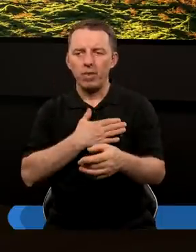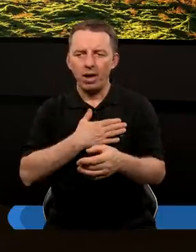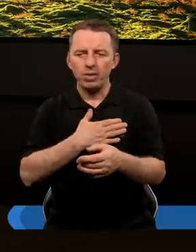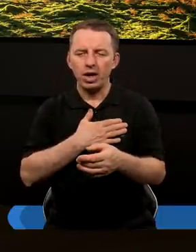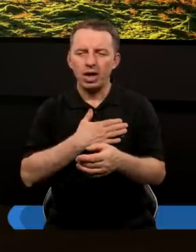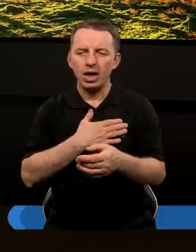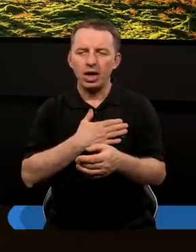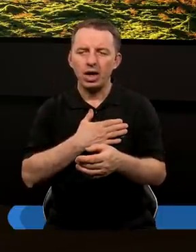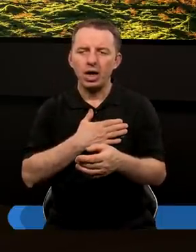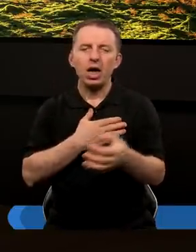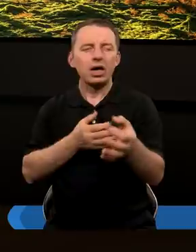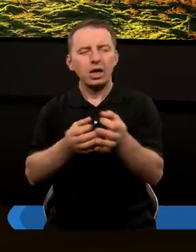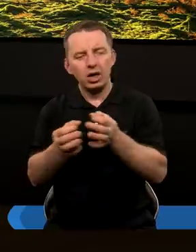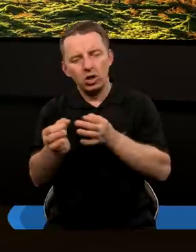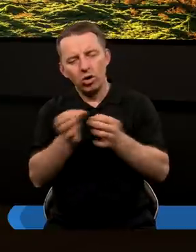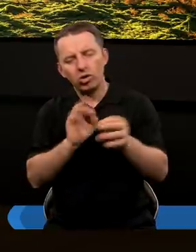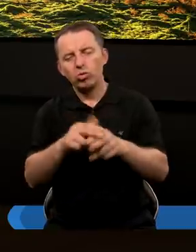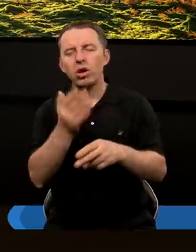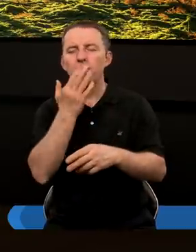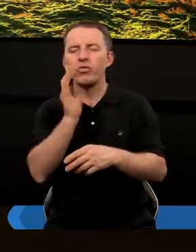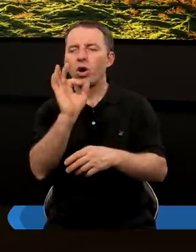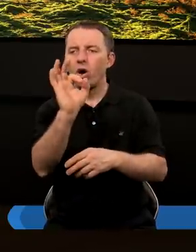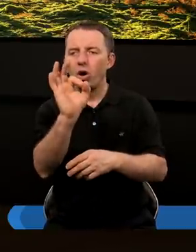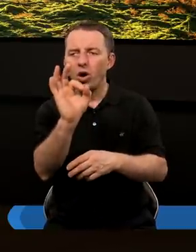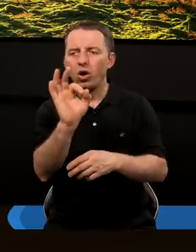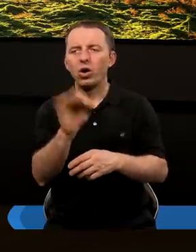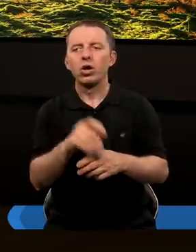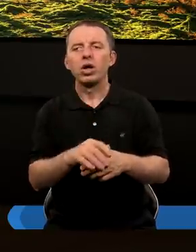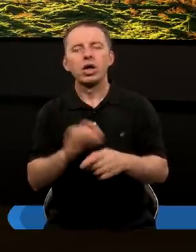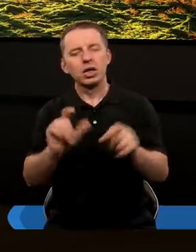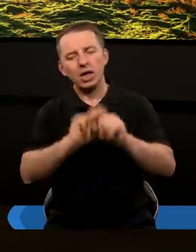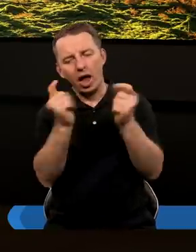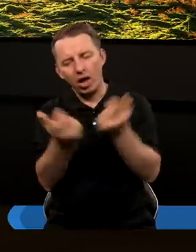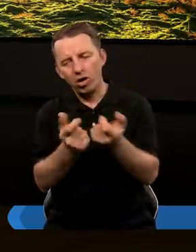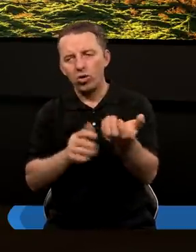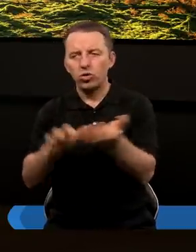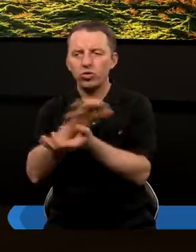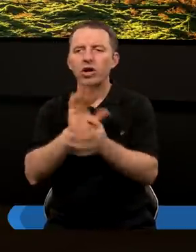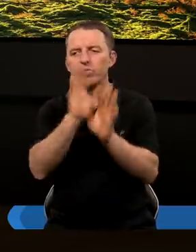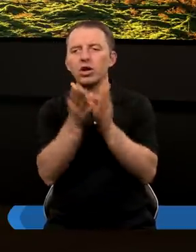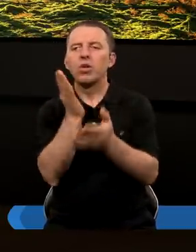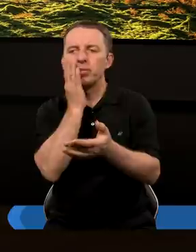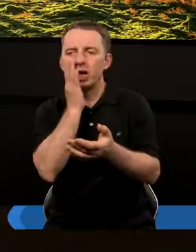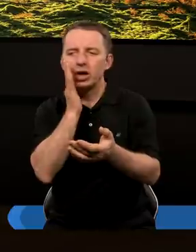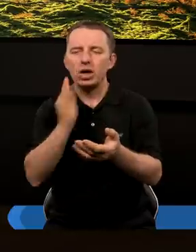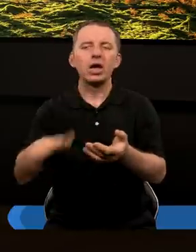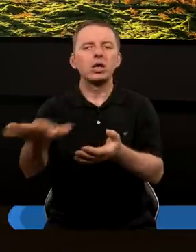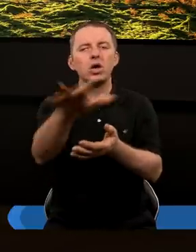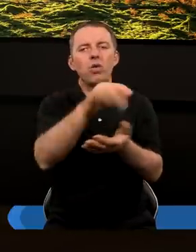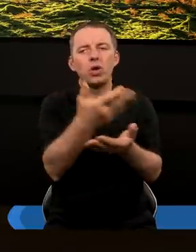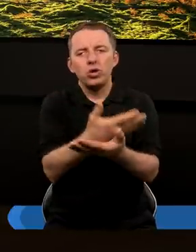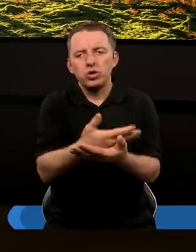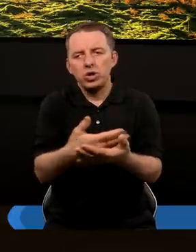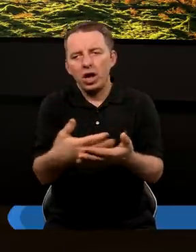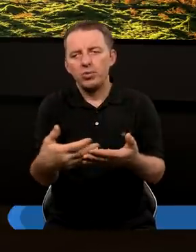historię, która mówi o tym, co będzie narzucone całemu światu, wszystkim mieszkańcom ziemi.